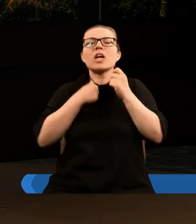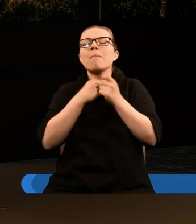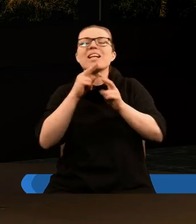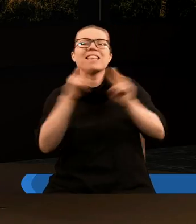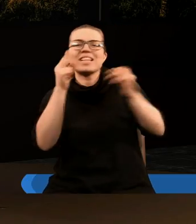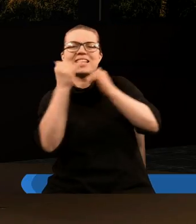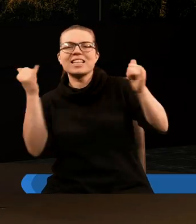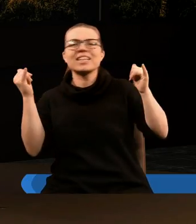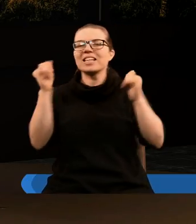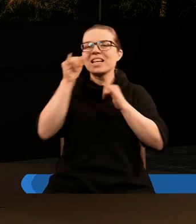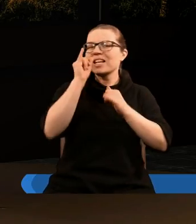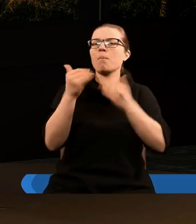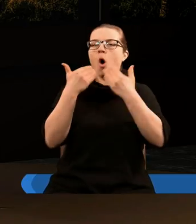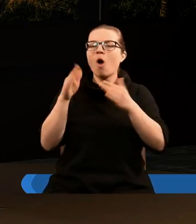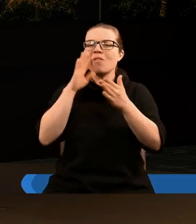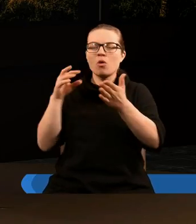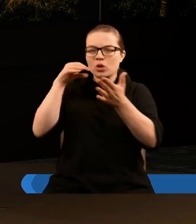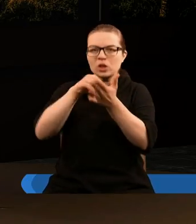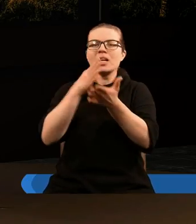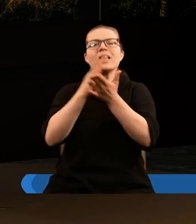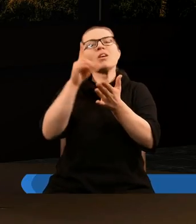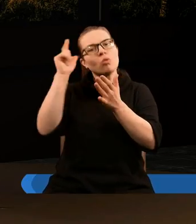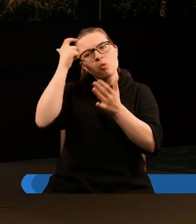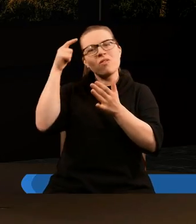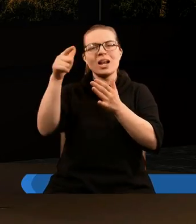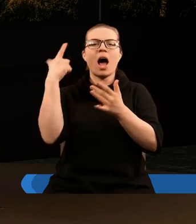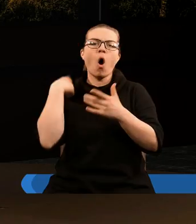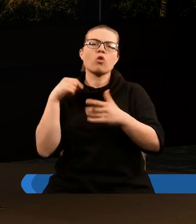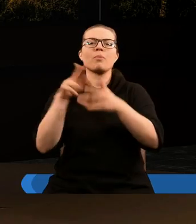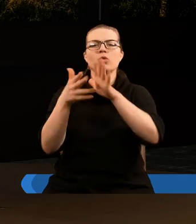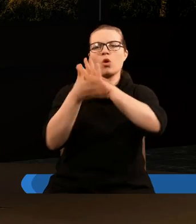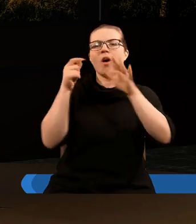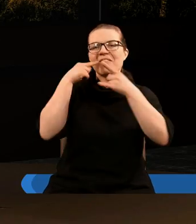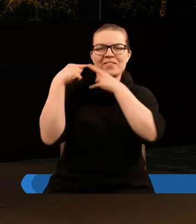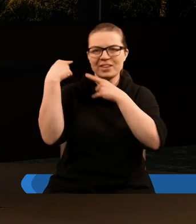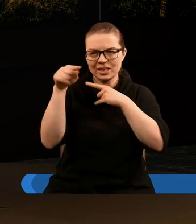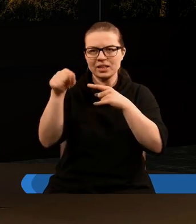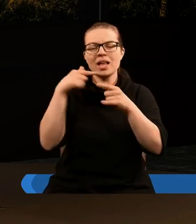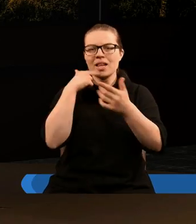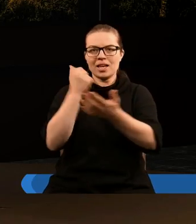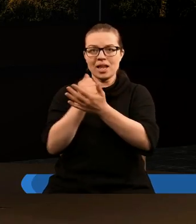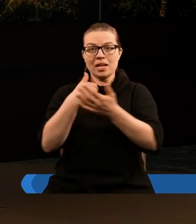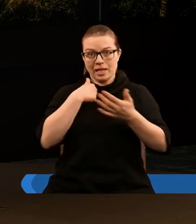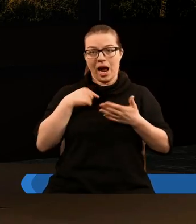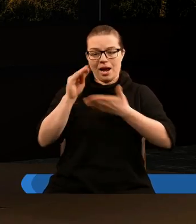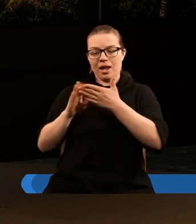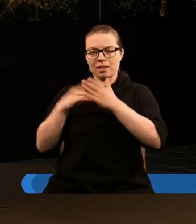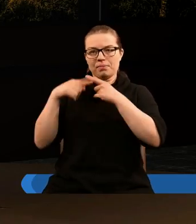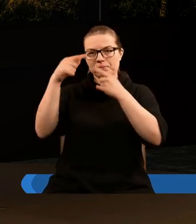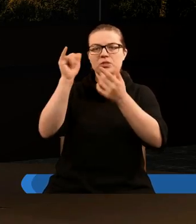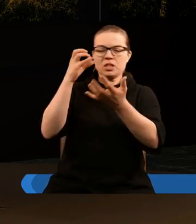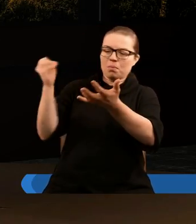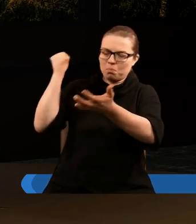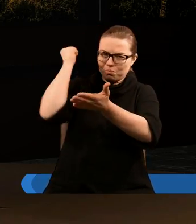adresat. I oznaczało to właśnie tą osobę, która ten list napisała. Złamanie